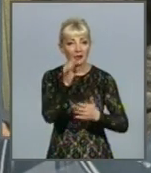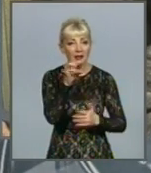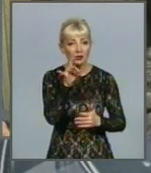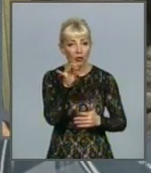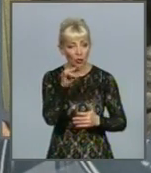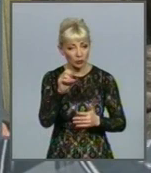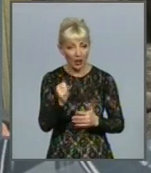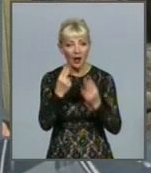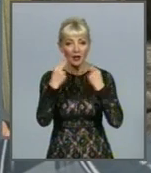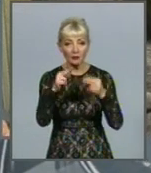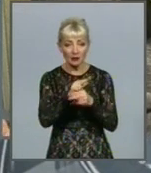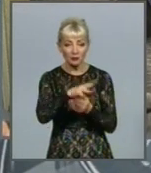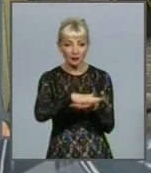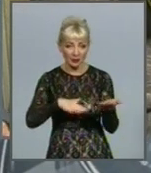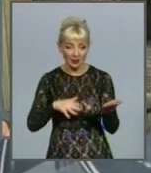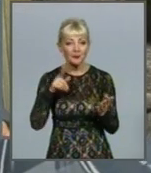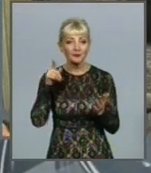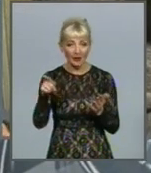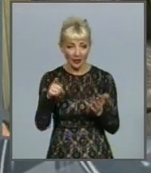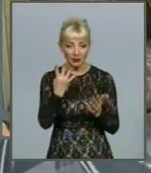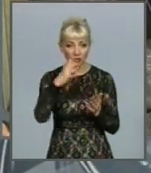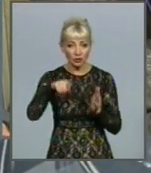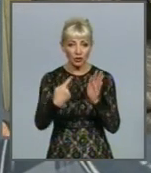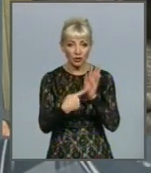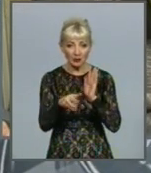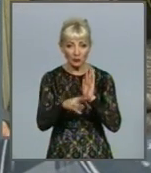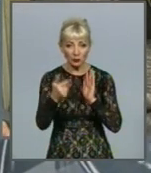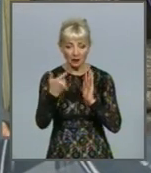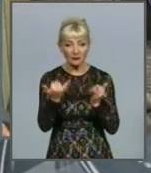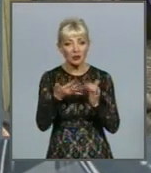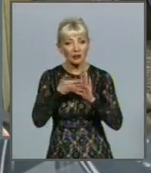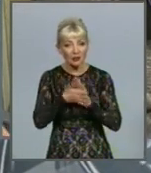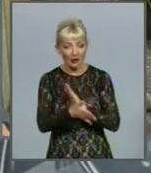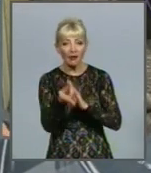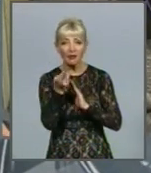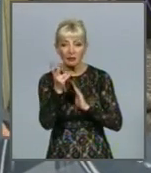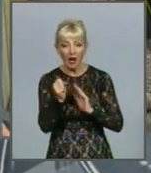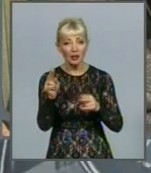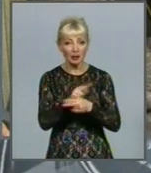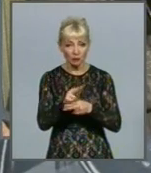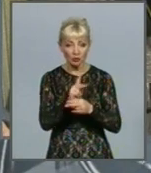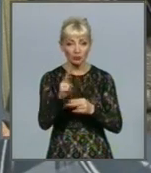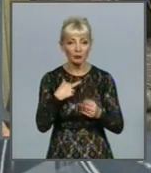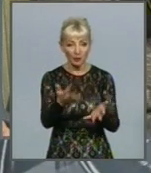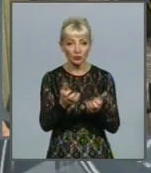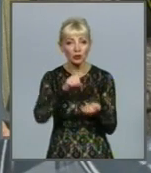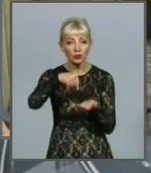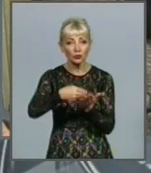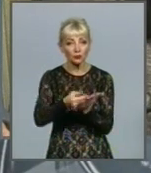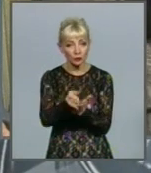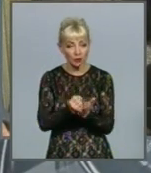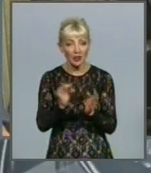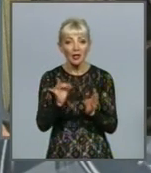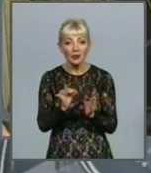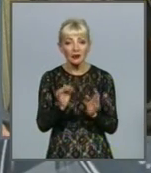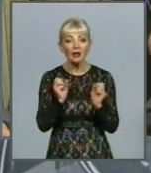продовжується. Вони осваюють ті 4,6 мільйони гривень, які ми отримали з міського бюджету. І по мірі того, як